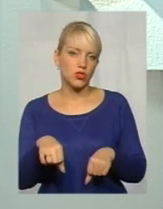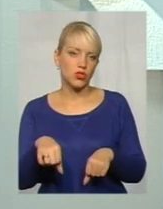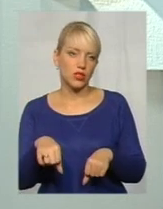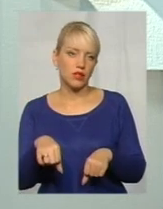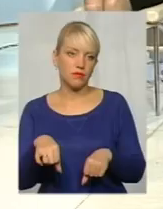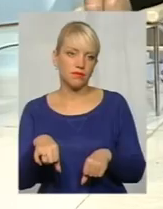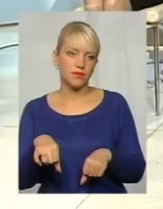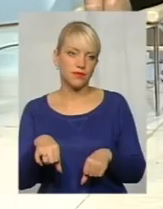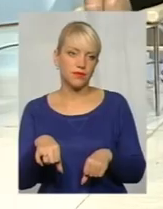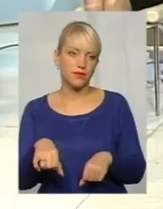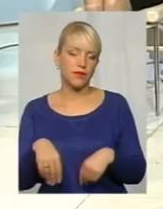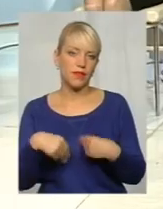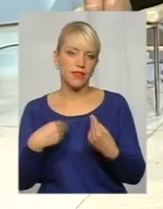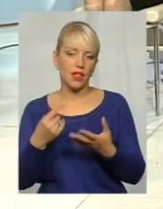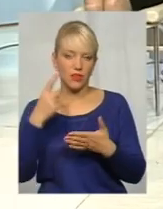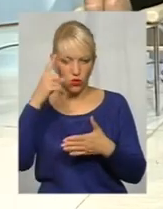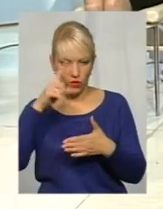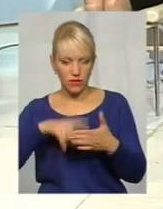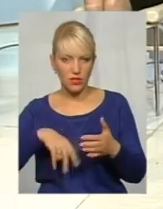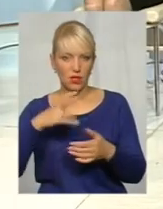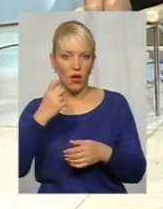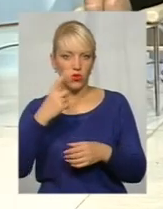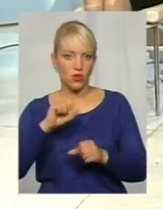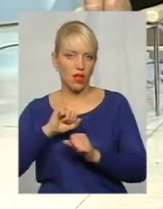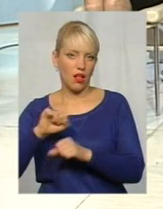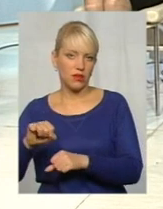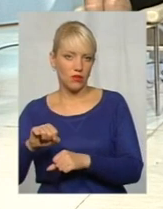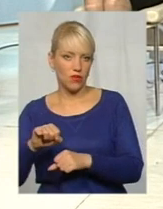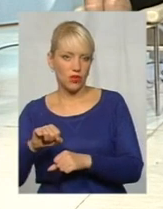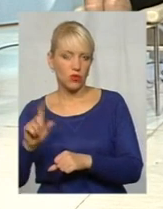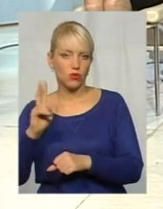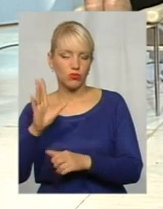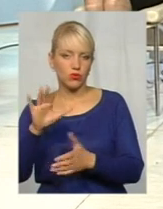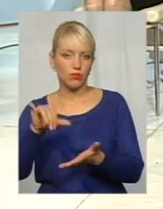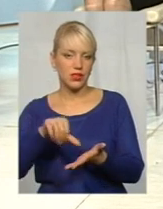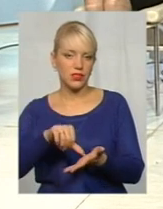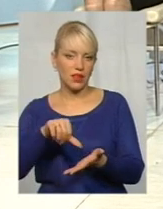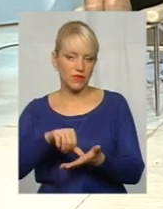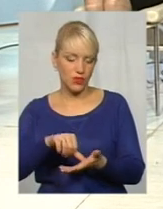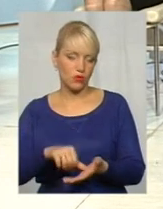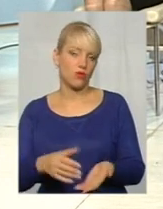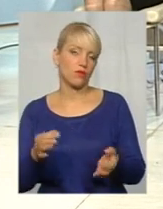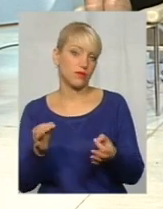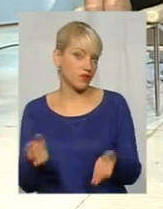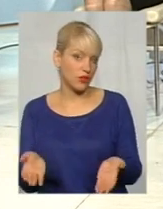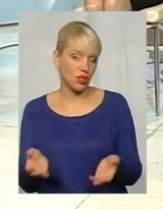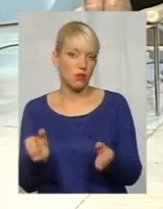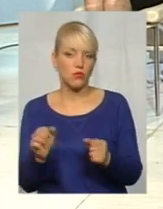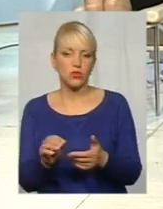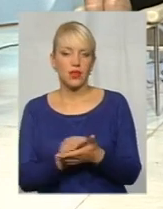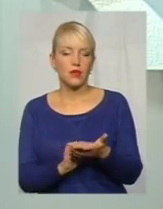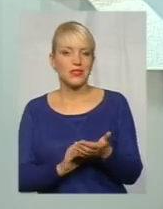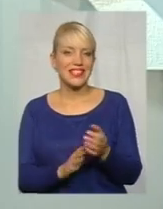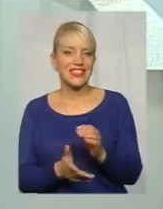Можна дати довіреність на одну особу, яка б була там... Представником. Представником, звичайно. Можна написати